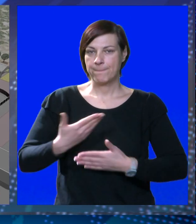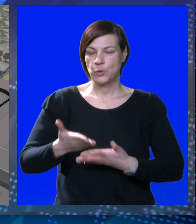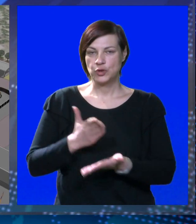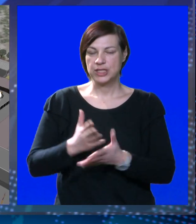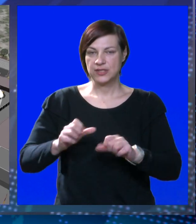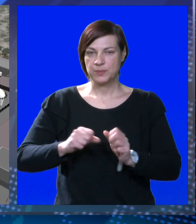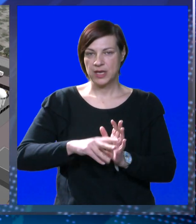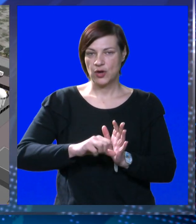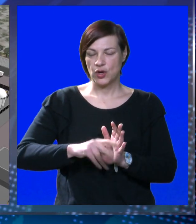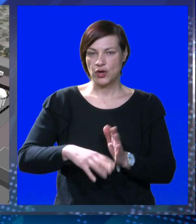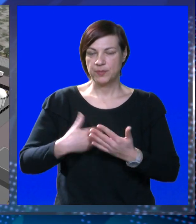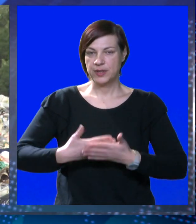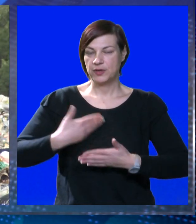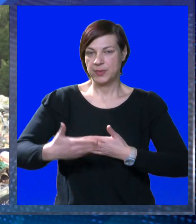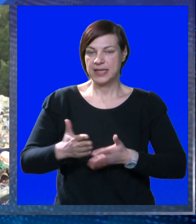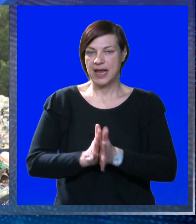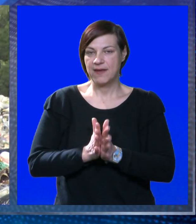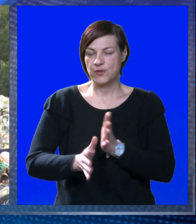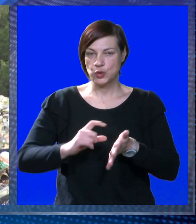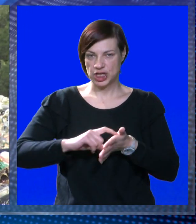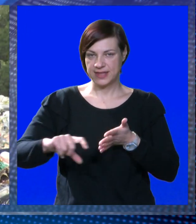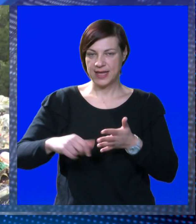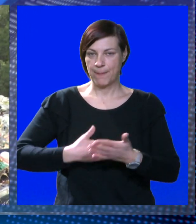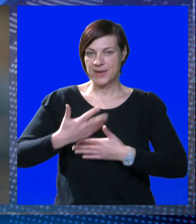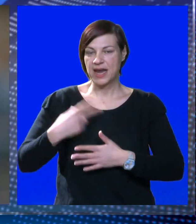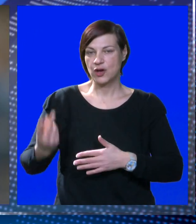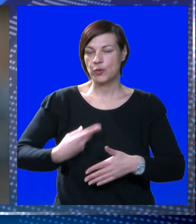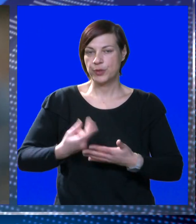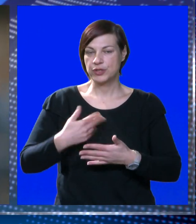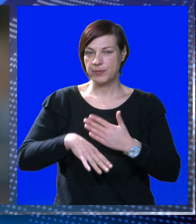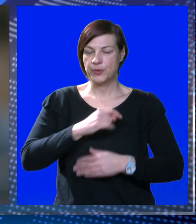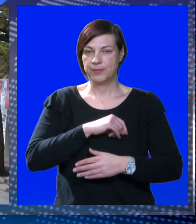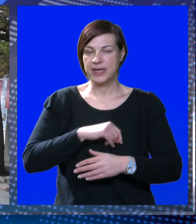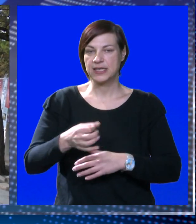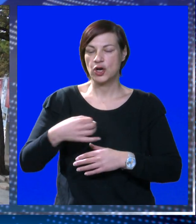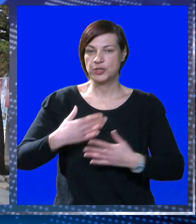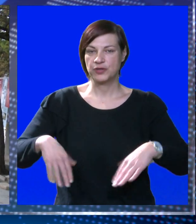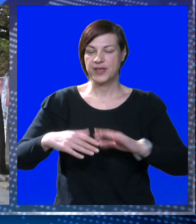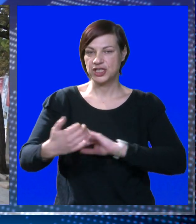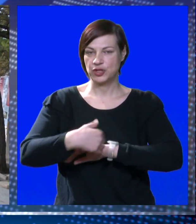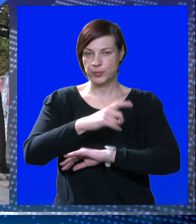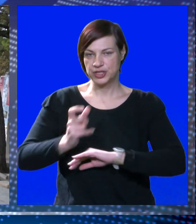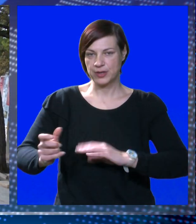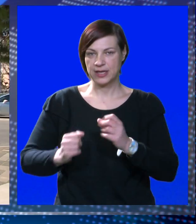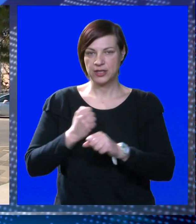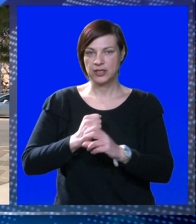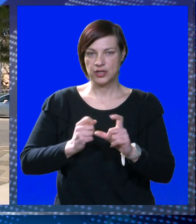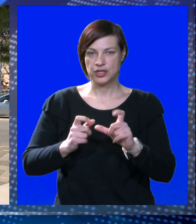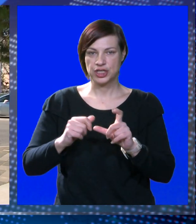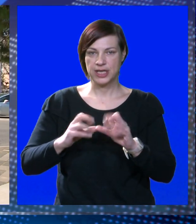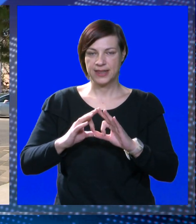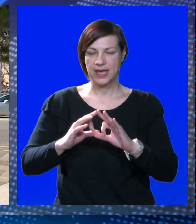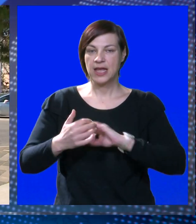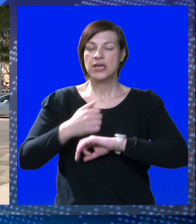Budući centar za gospodarenje otpadom i dalje vruća tema. Nakon prozivki pod predsjednika općinskog viječa Dubrovačkog primorja Pera